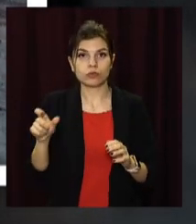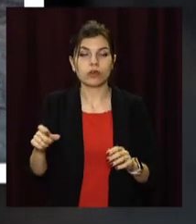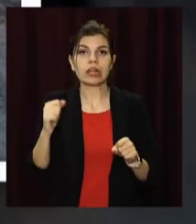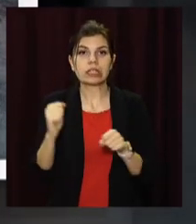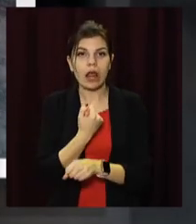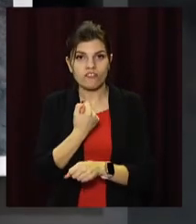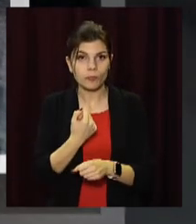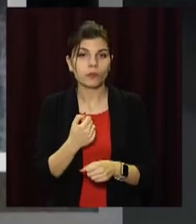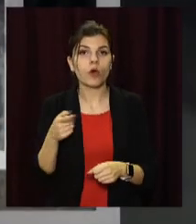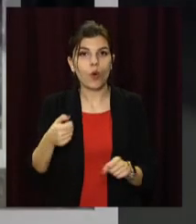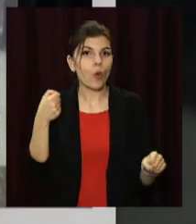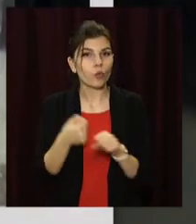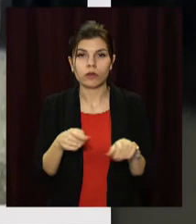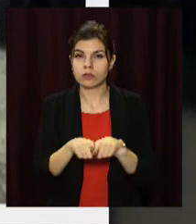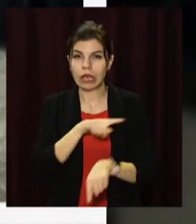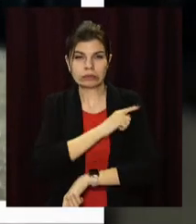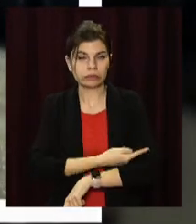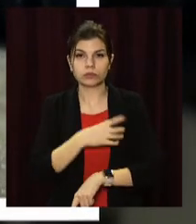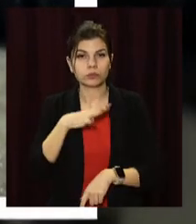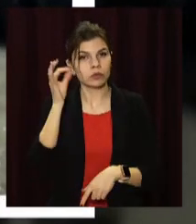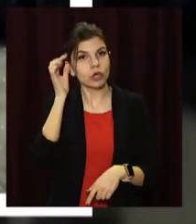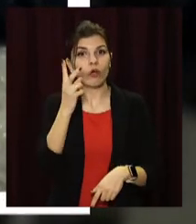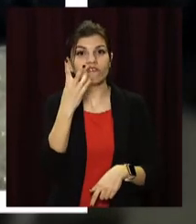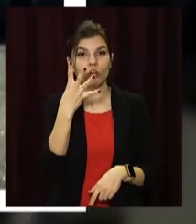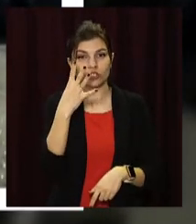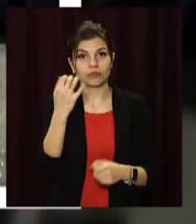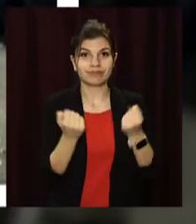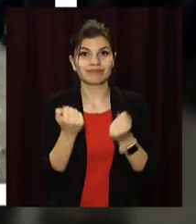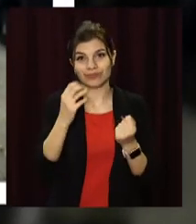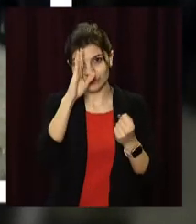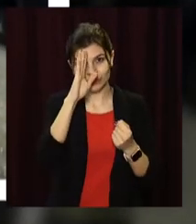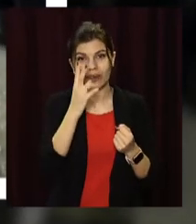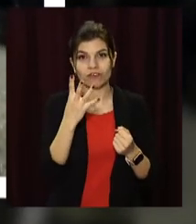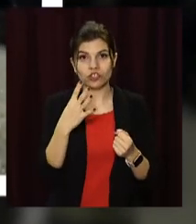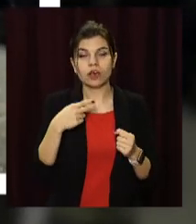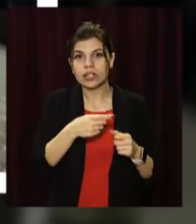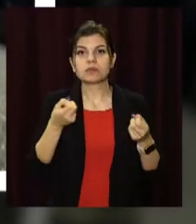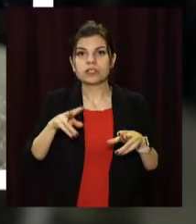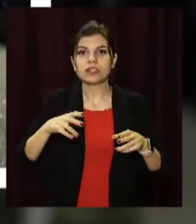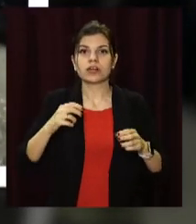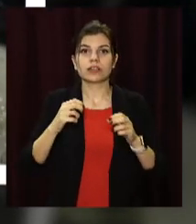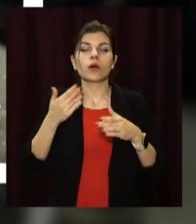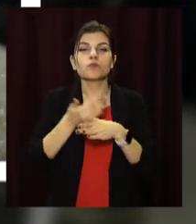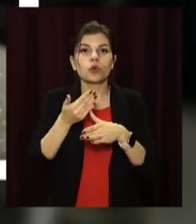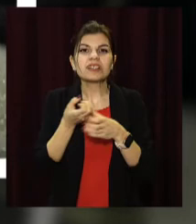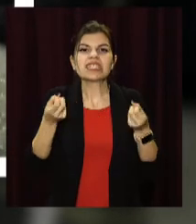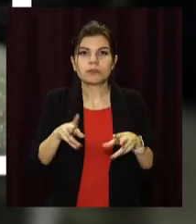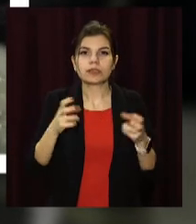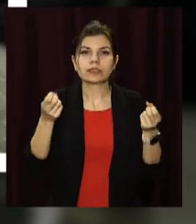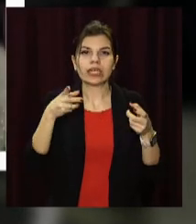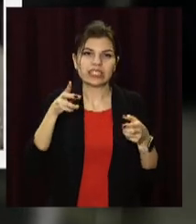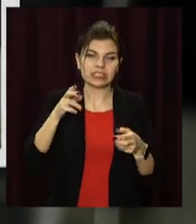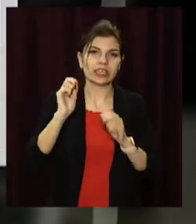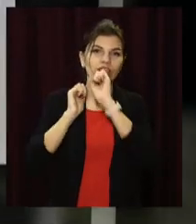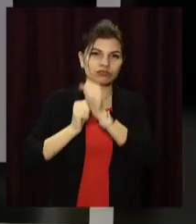травмовані. Удар був такої сили, що 24-річного кермувальника рятувальники вирізали за допомогою спецінструменту.